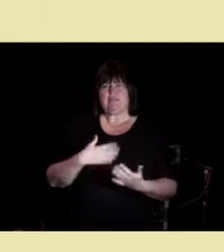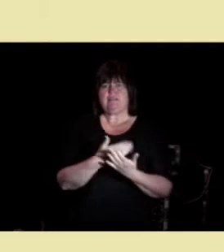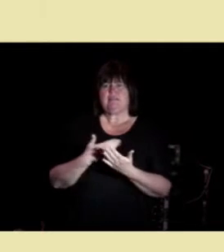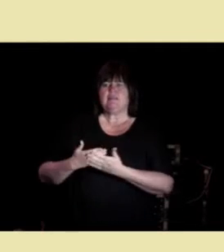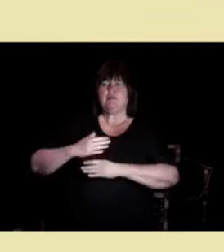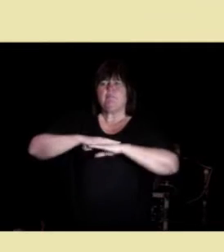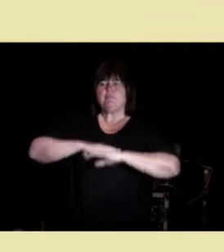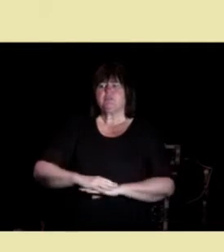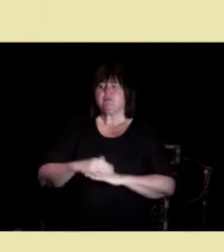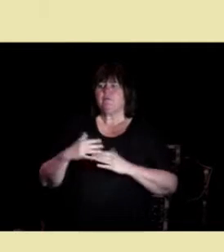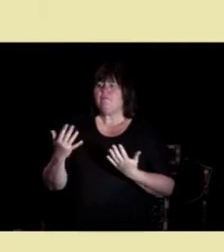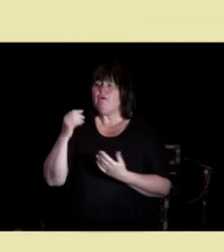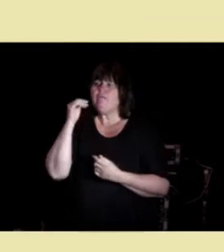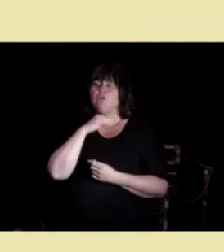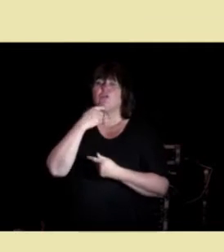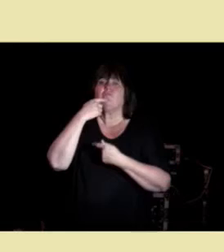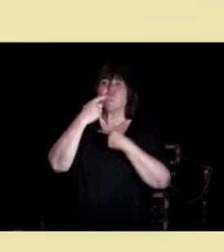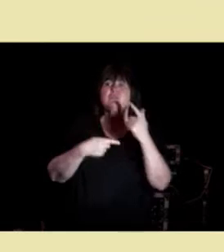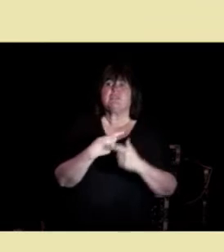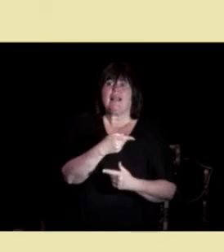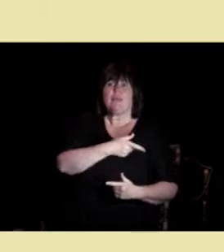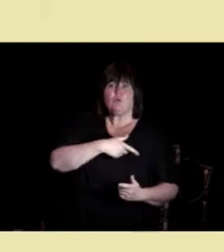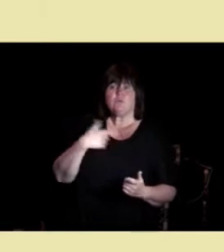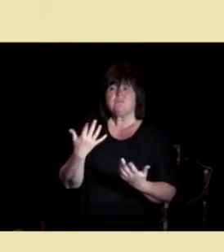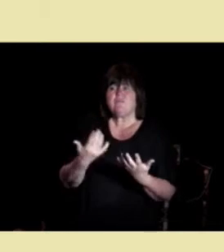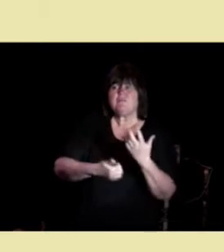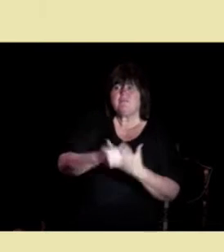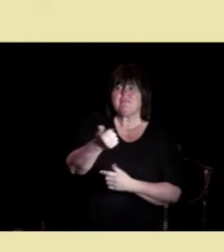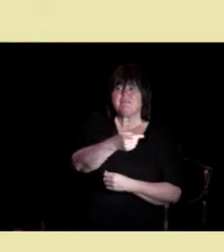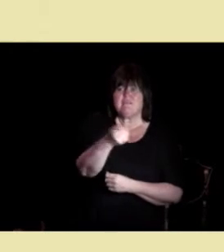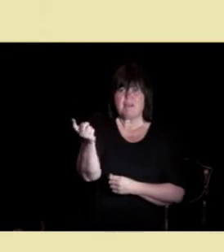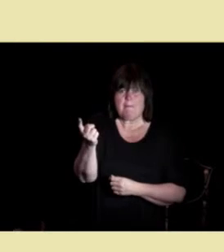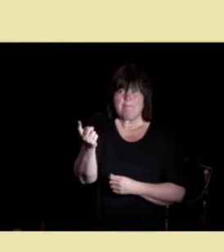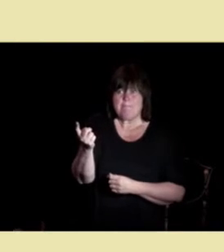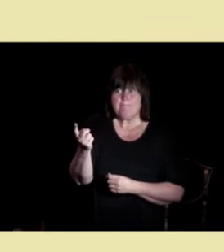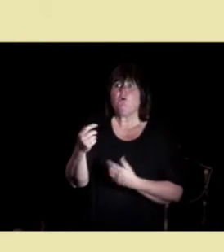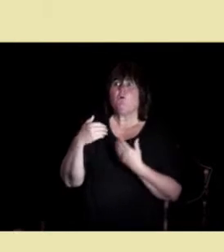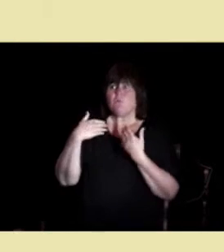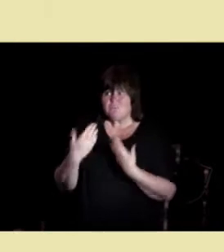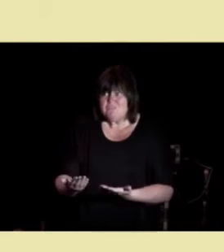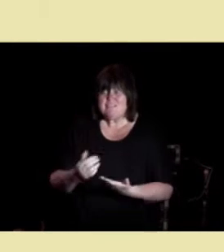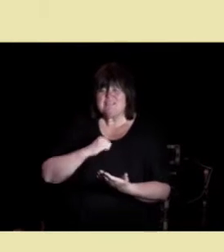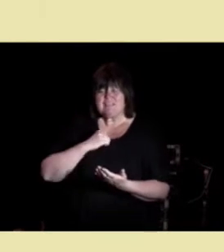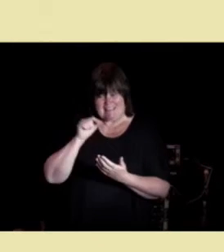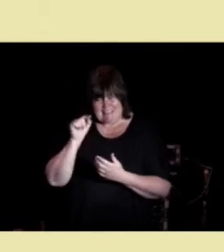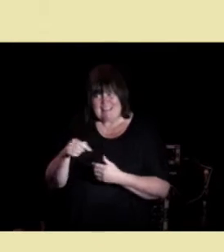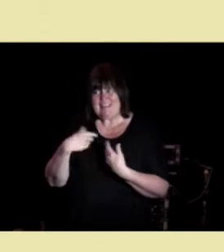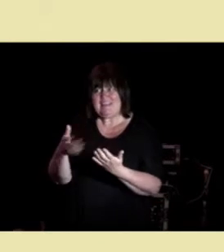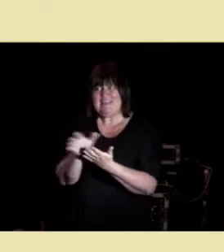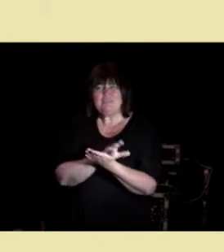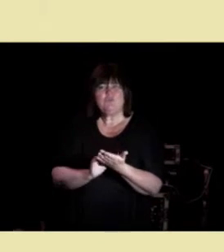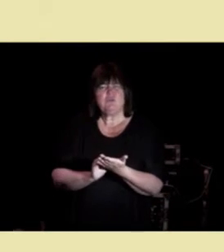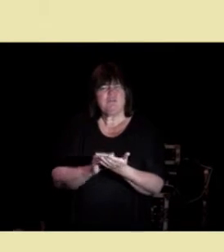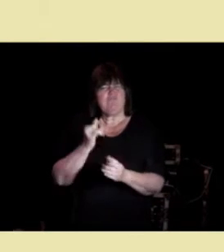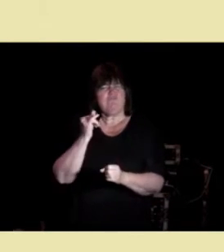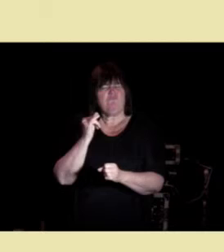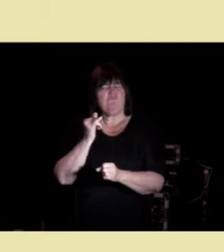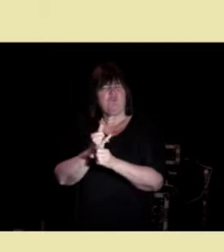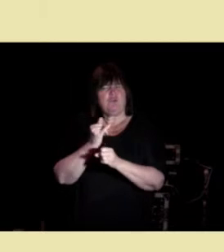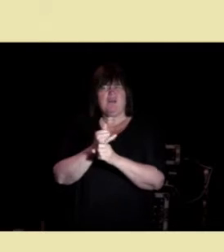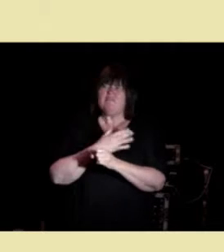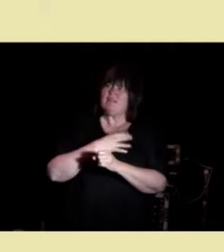forteller oss at er viktig for dem, og det som viser å gi resultater, hvordan vil den ha sett ut da